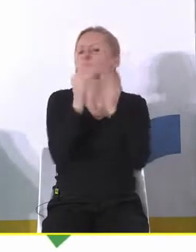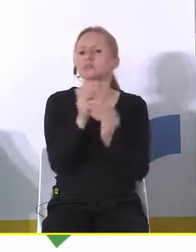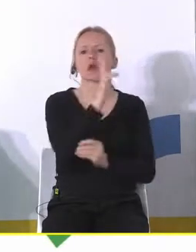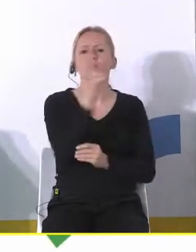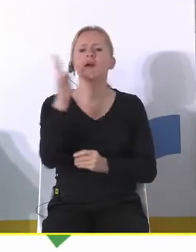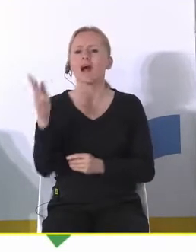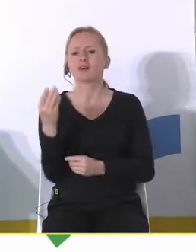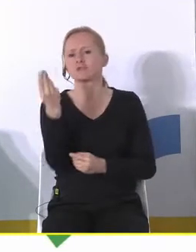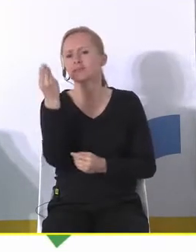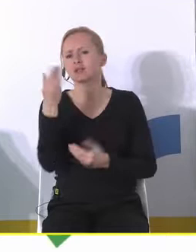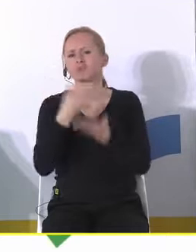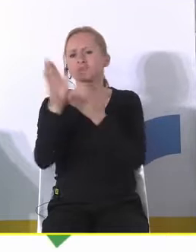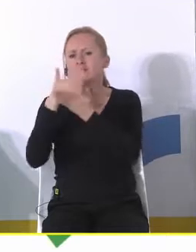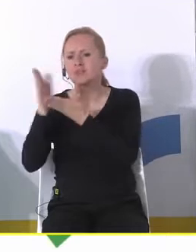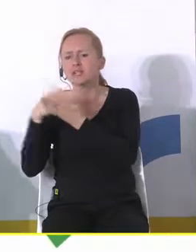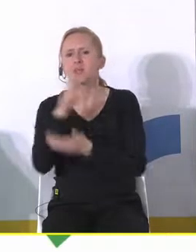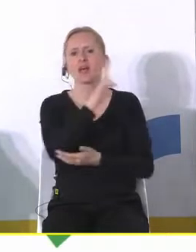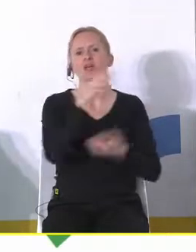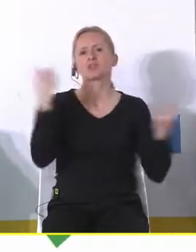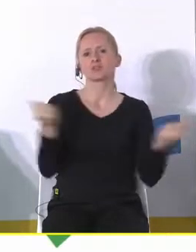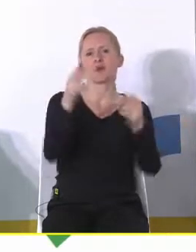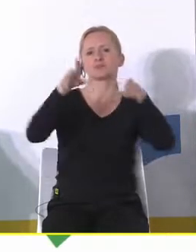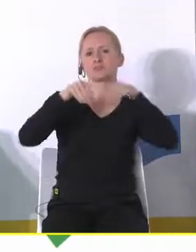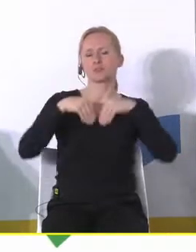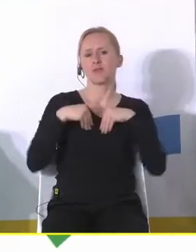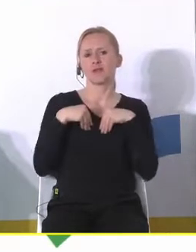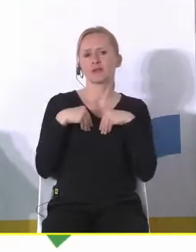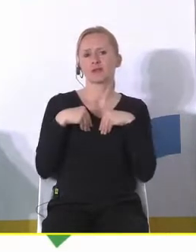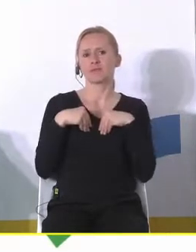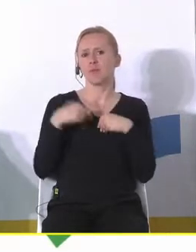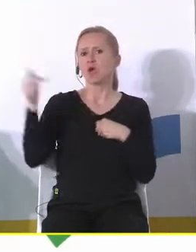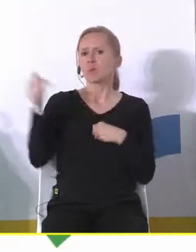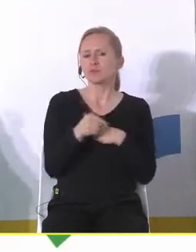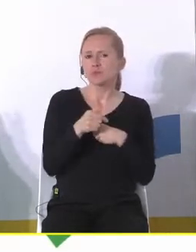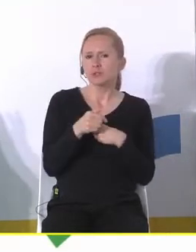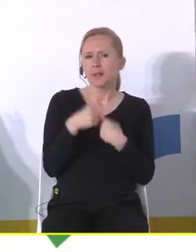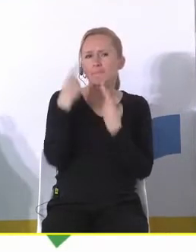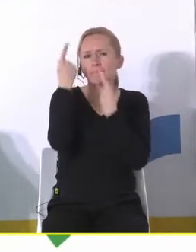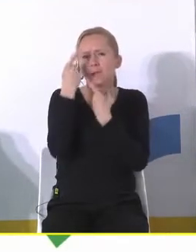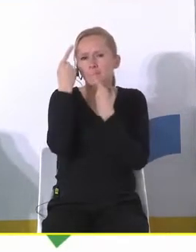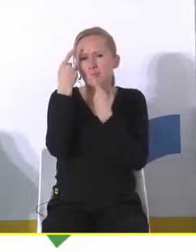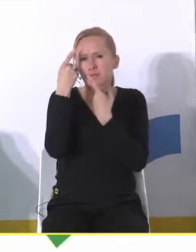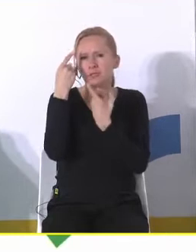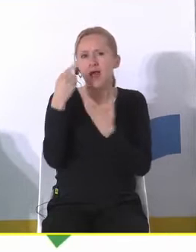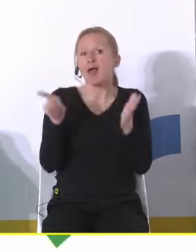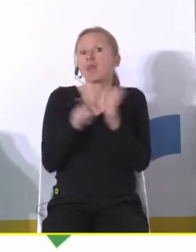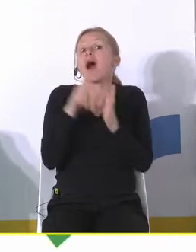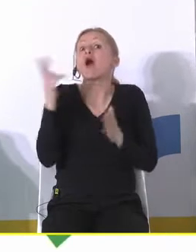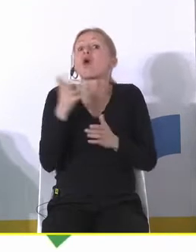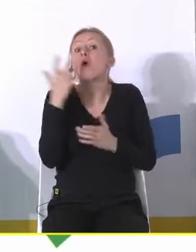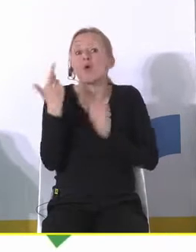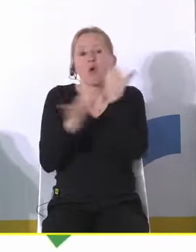każda złotówka którą wydajecie każde działanie które podejmujecie musicie mieć w świadomości dla kogo to